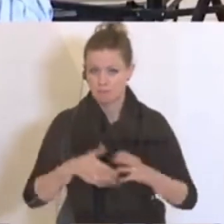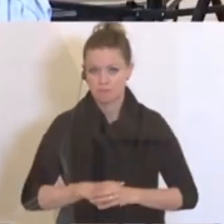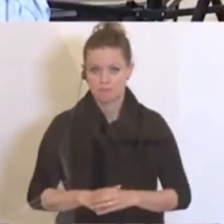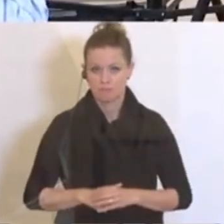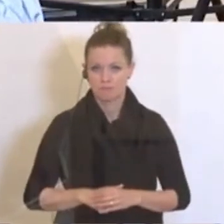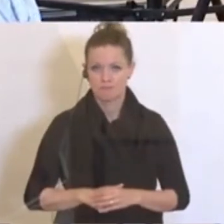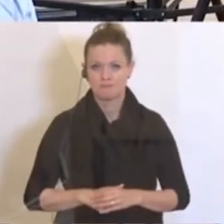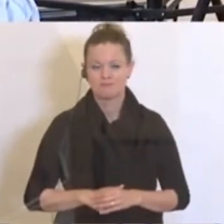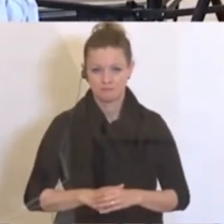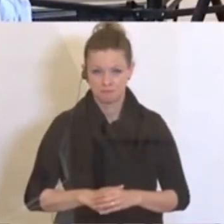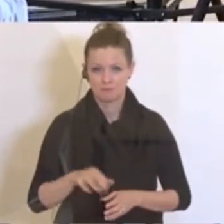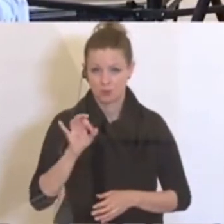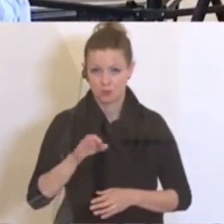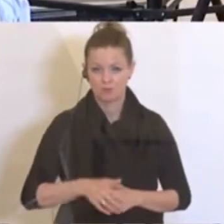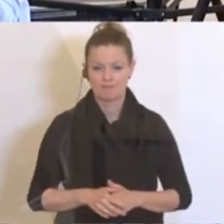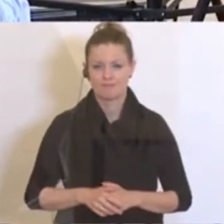Gut.